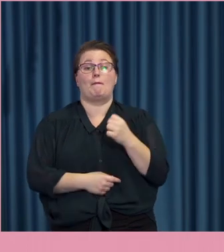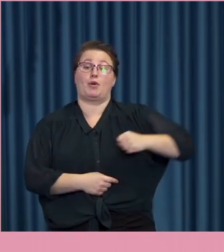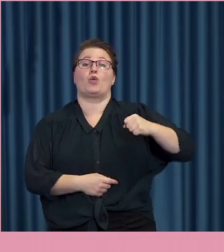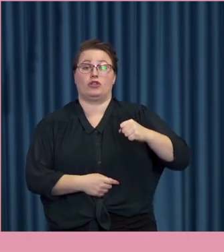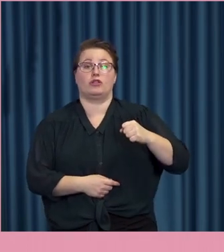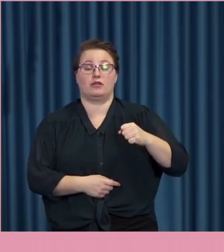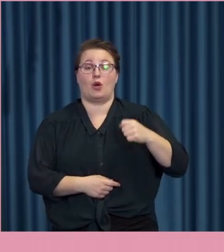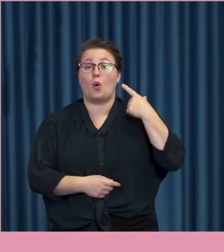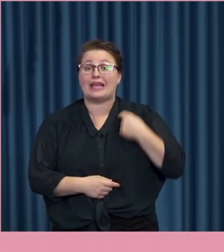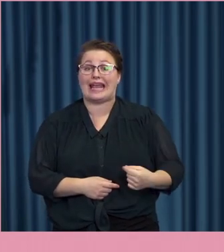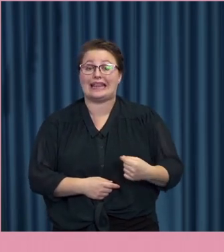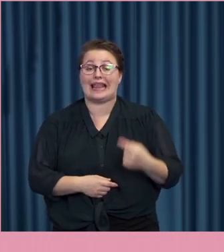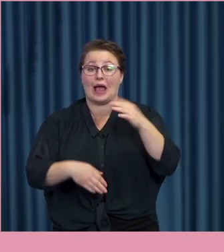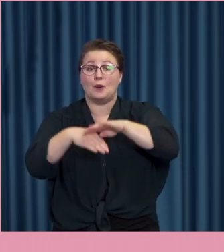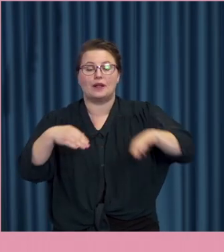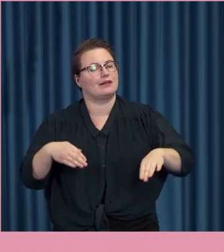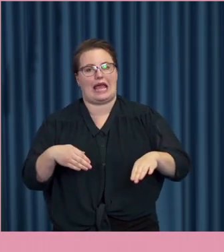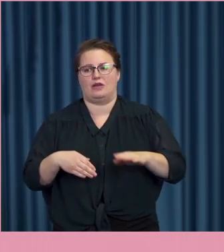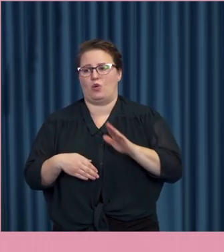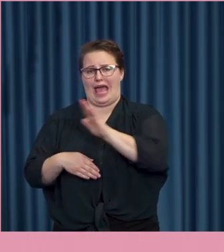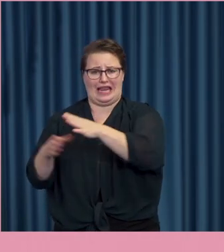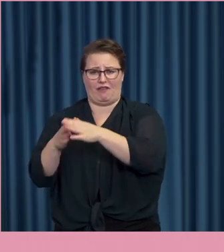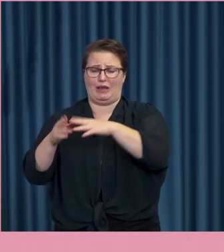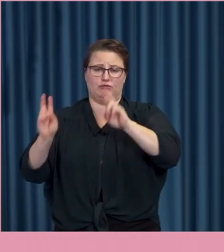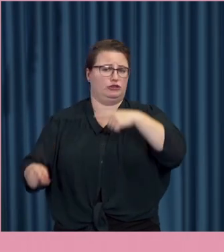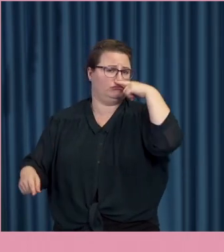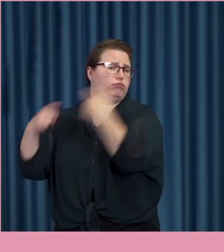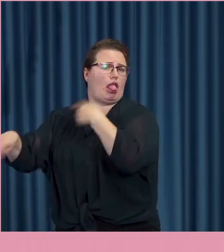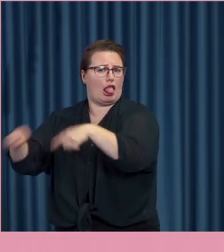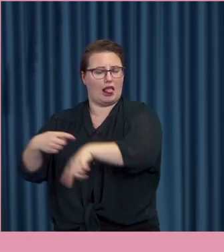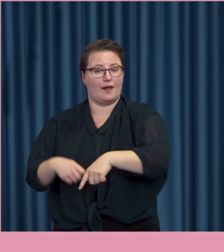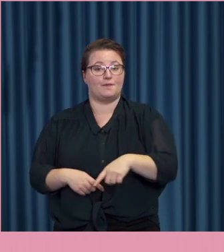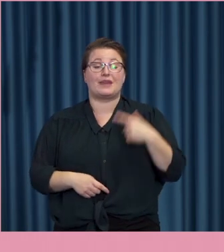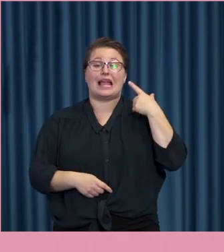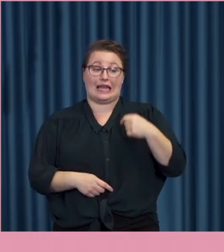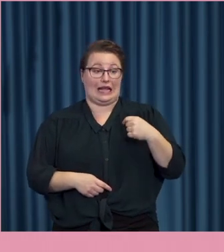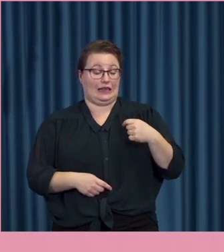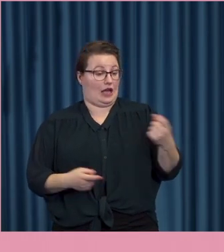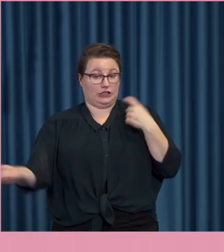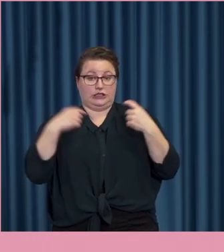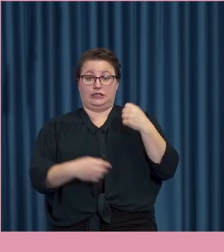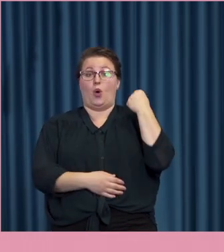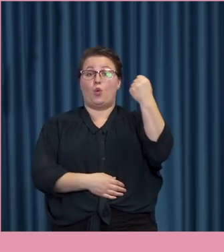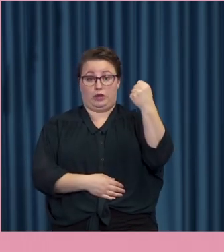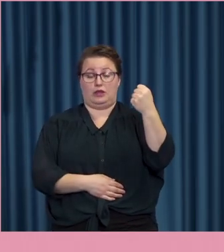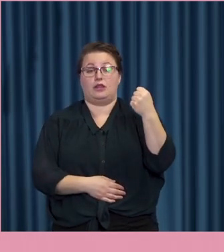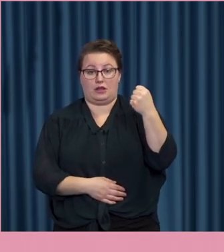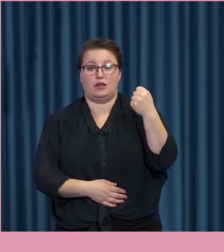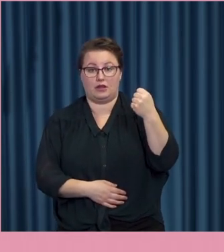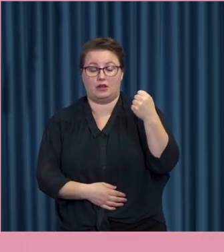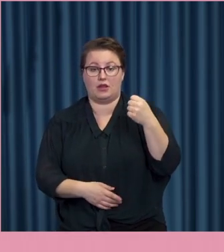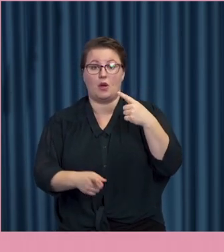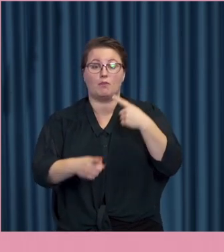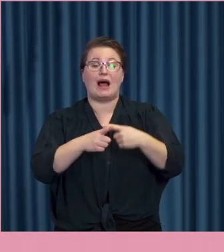Thunberg, inget undantag, hennes familj har dragit sig med i här. Hon utsattes för hot och